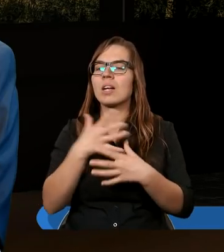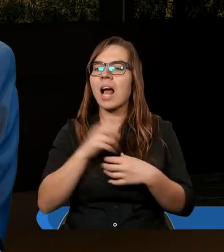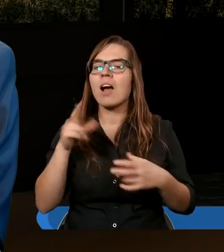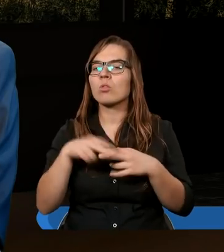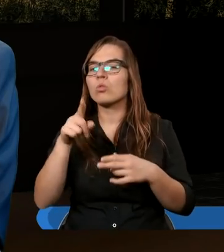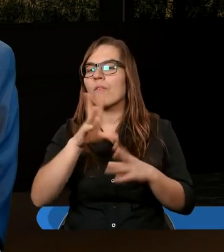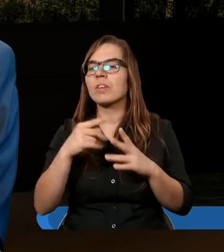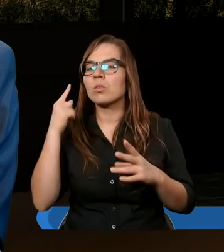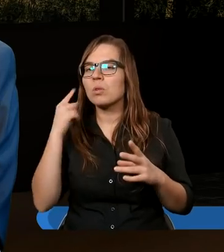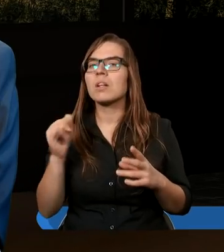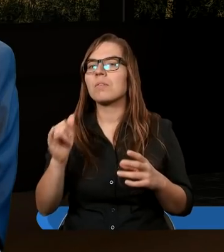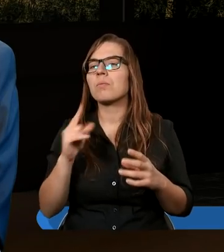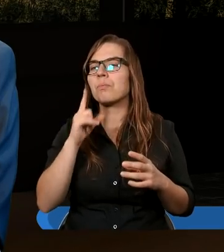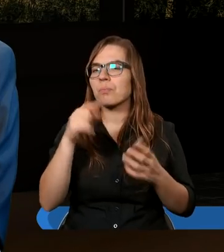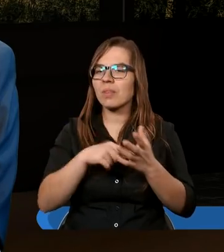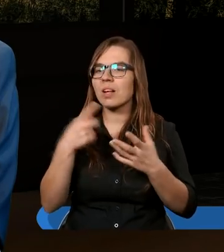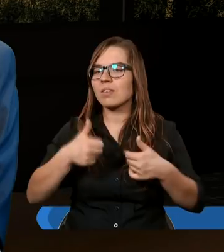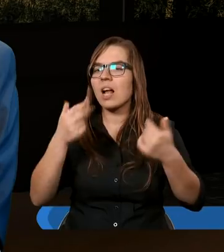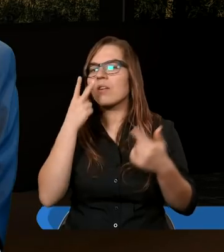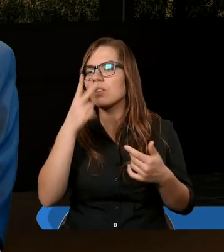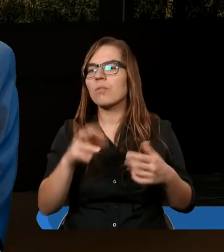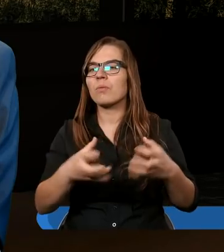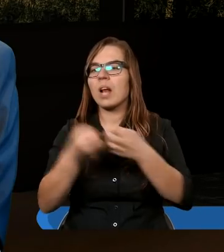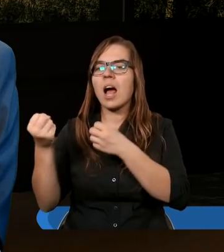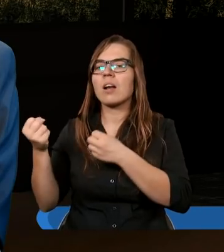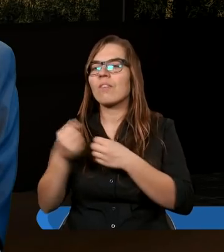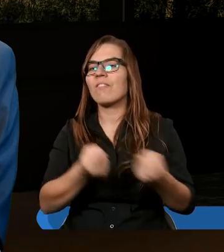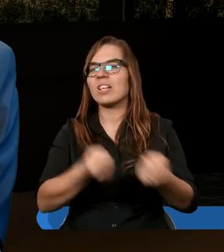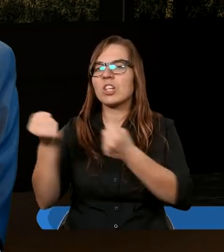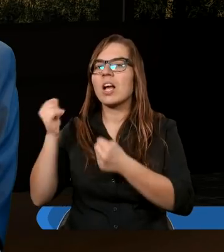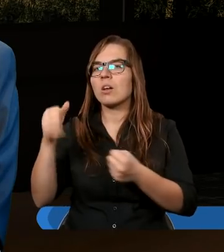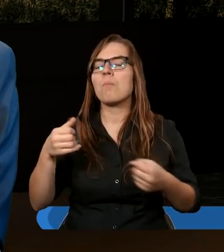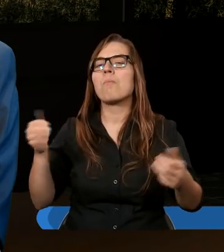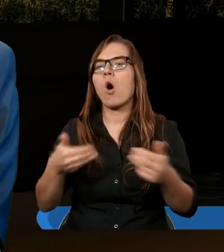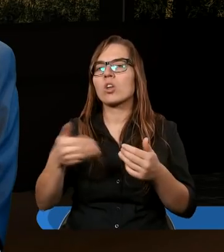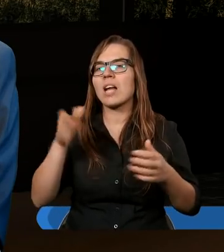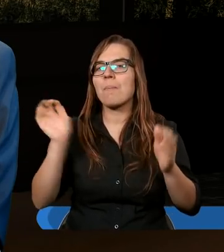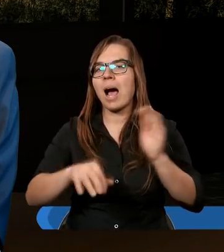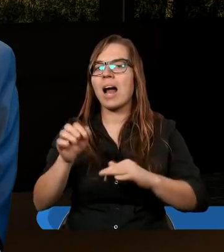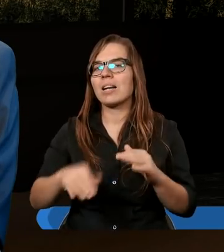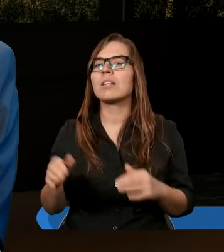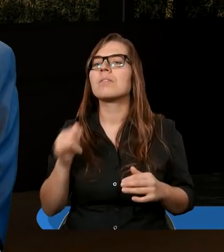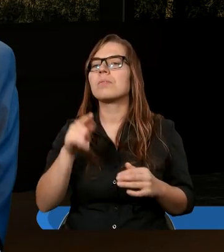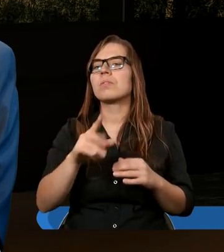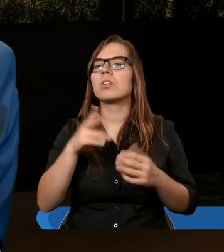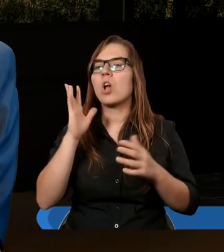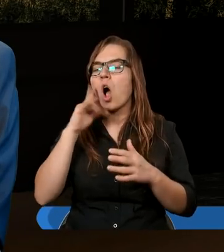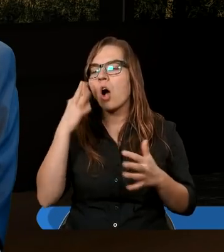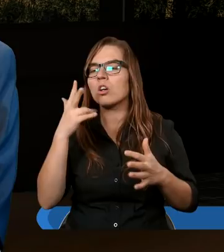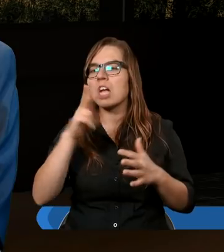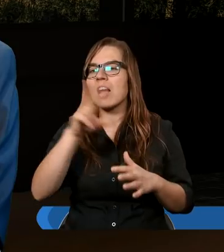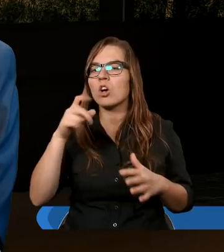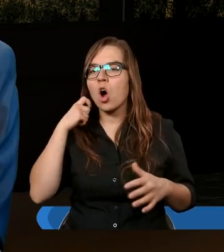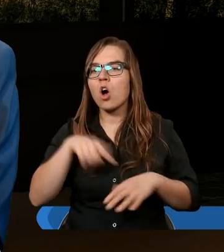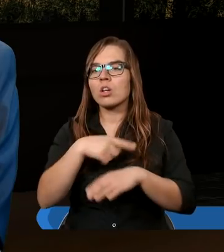słyszeli. Młodsi zaś wstali, owinęli go, wynieśli i pogrzebali. A po upływie około trzech